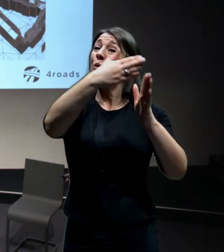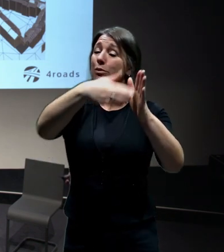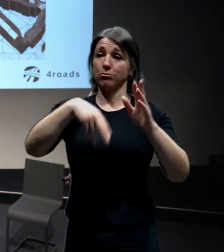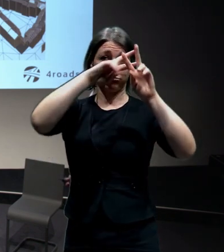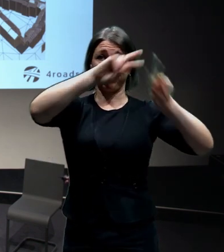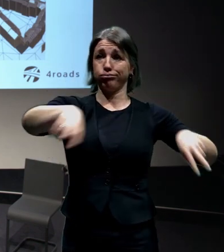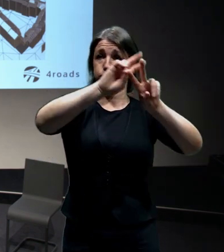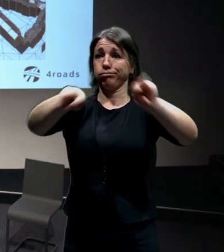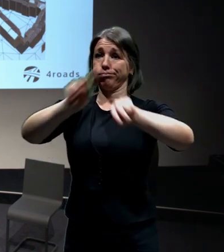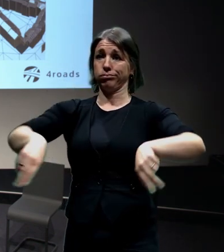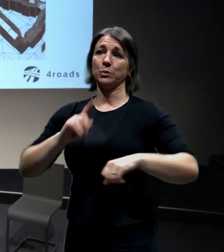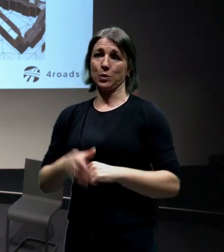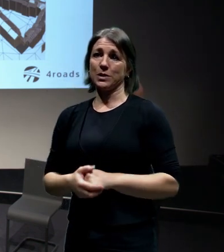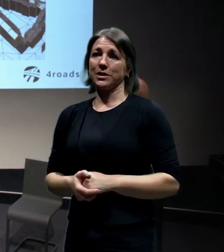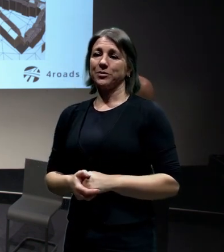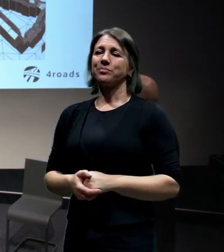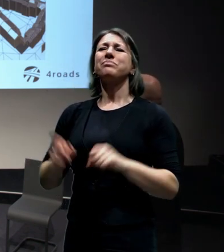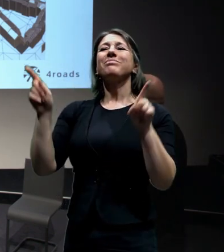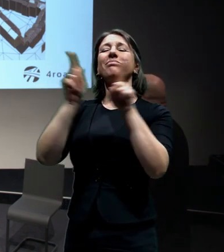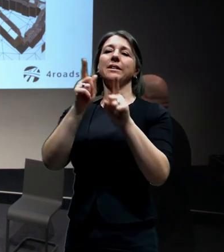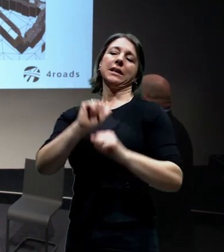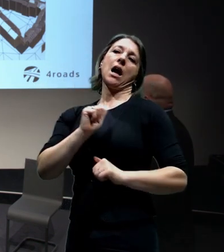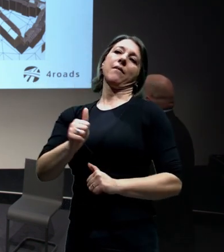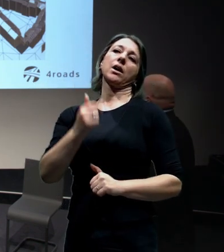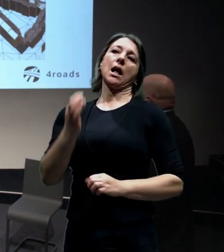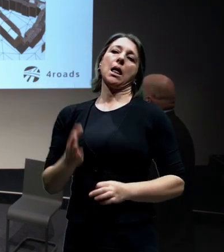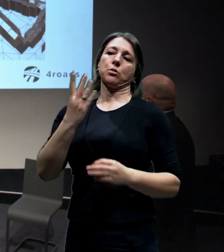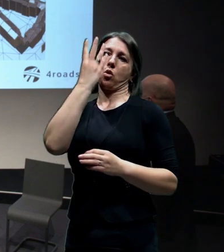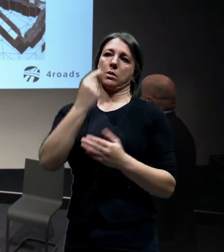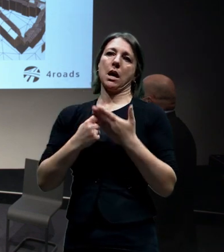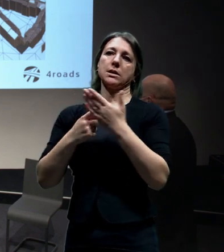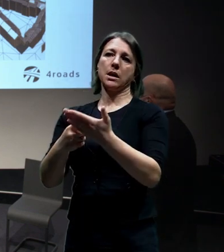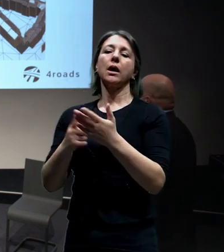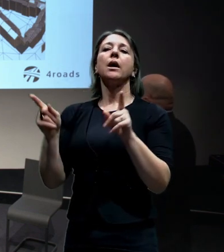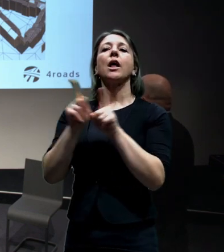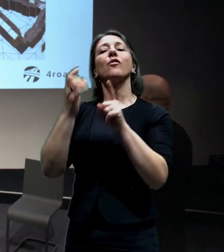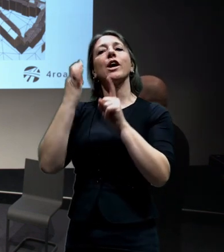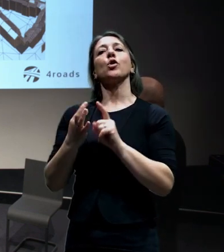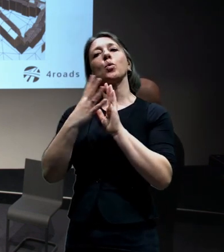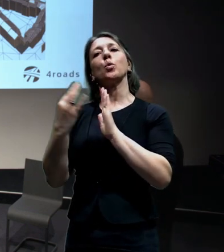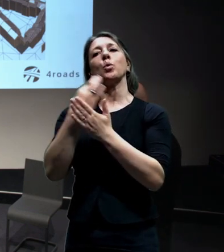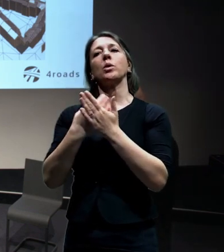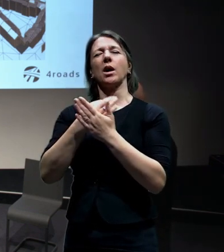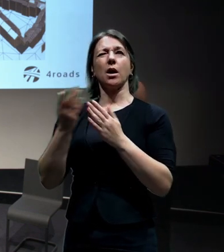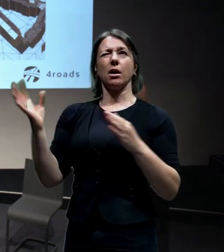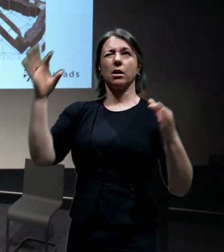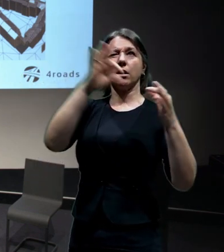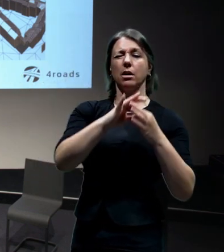Tady pro lepší představu jsme vytvořili takový jednoduchý drátový model. Tohle je tuším varianta sedm,